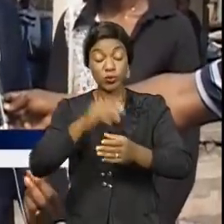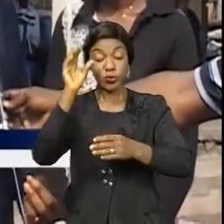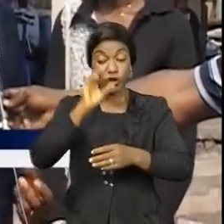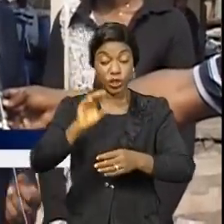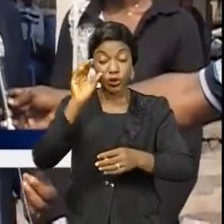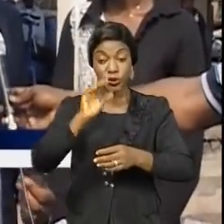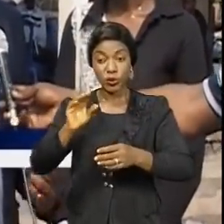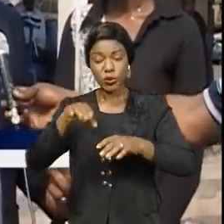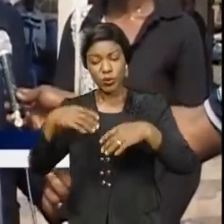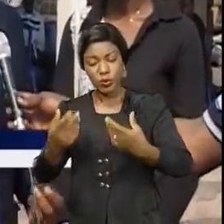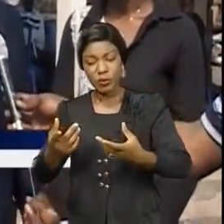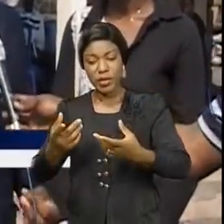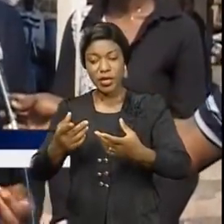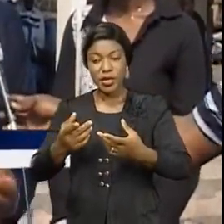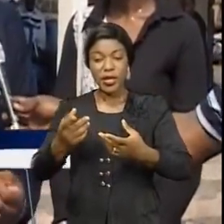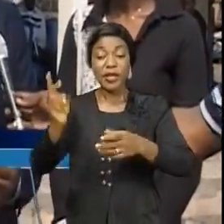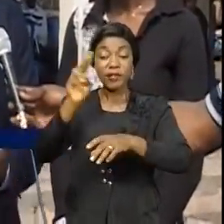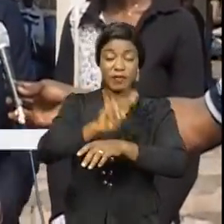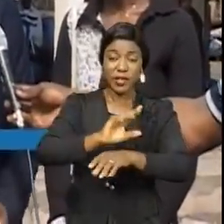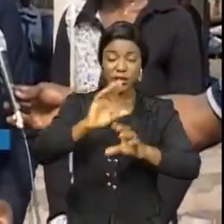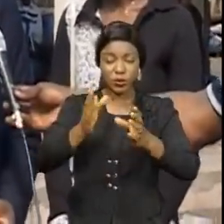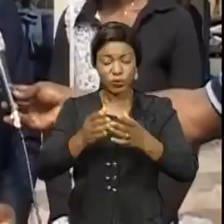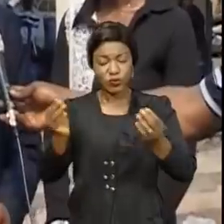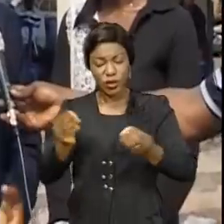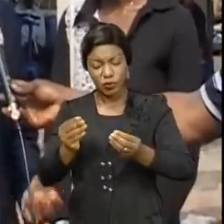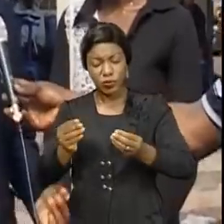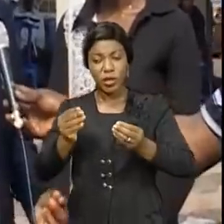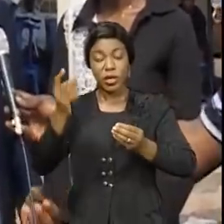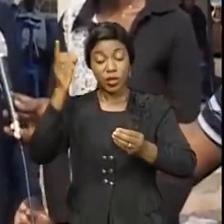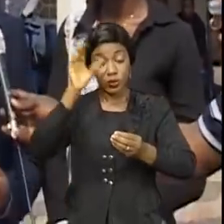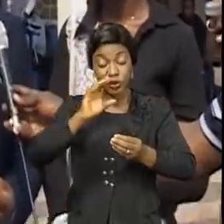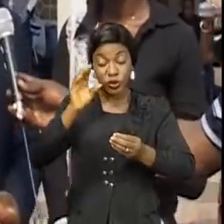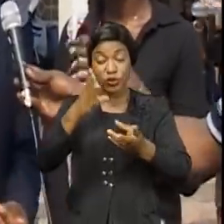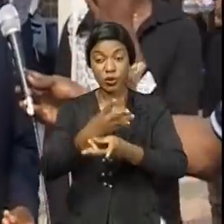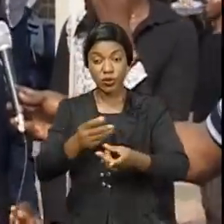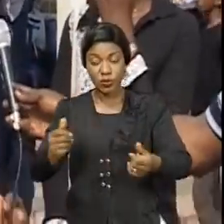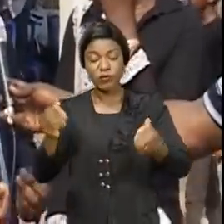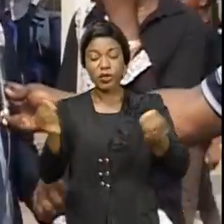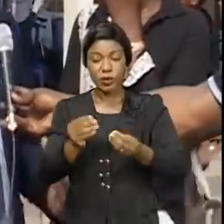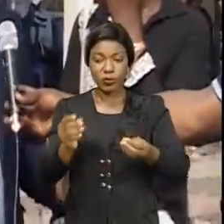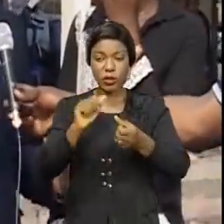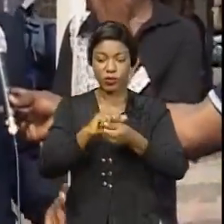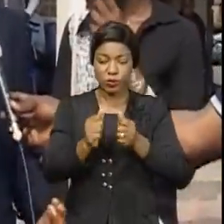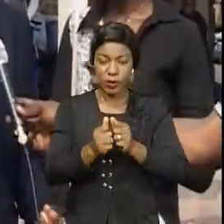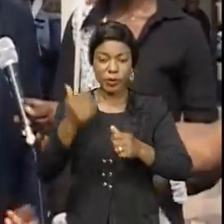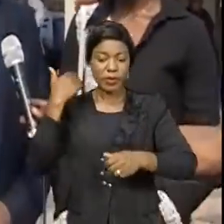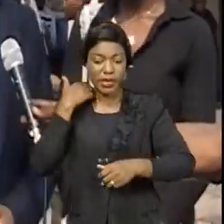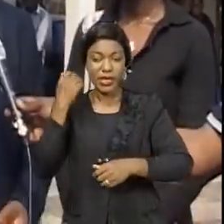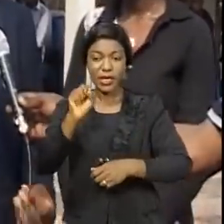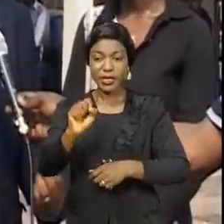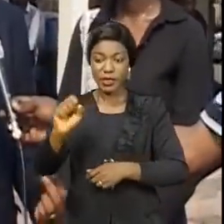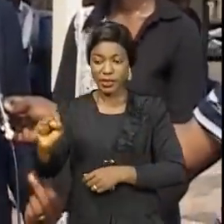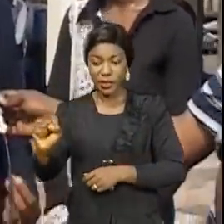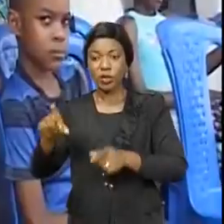stabilité de la famille et pour ces défis, nous cherchons des solutions. Parmi ces défis, la Drépanocytose, qu'on appelle anémie SS,